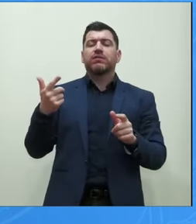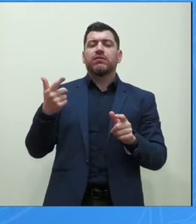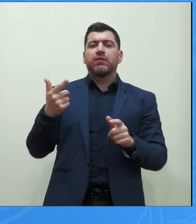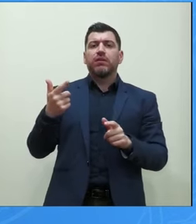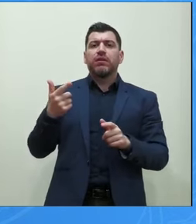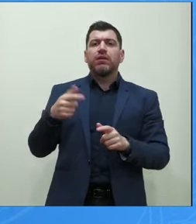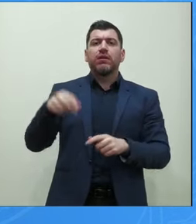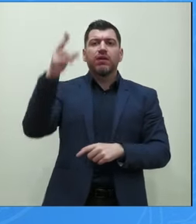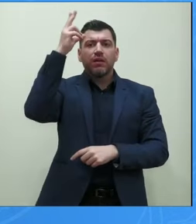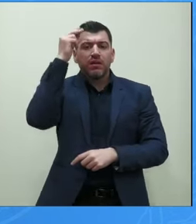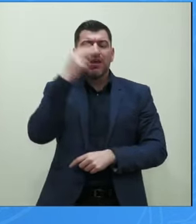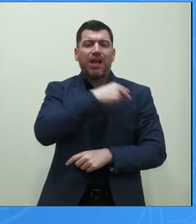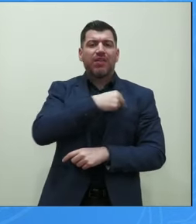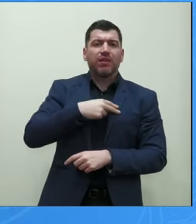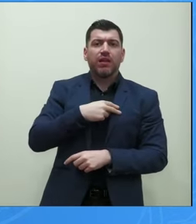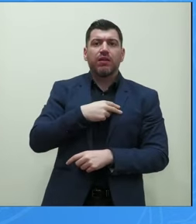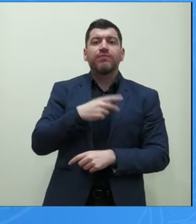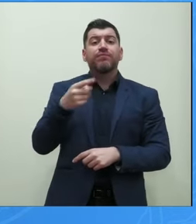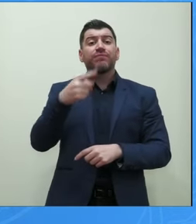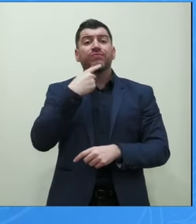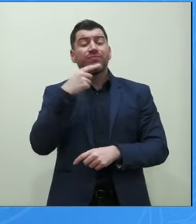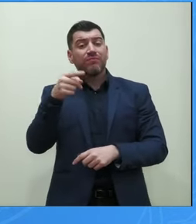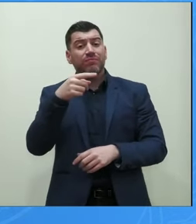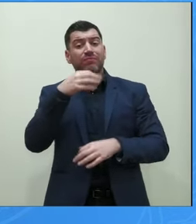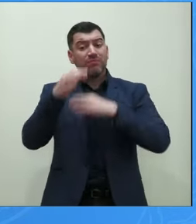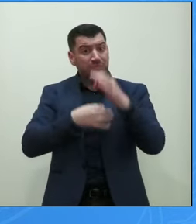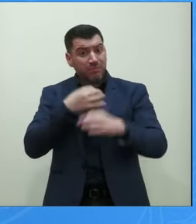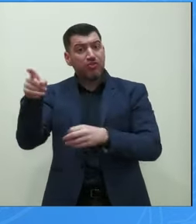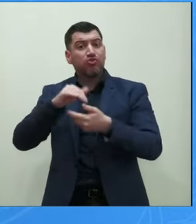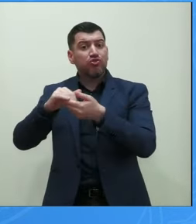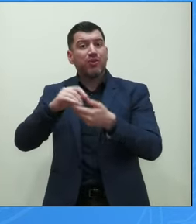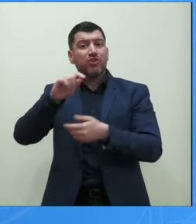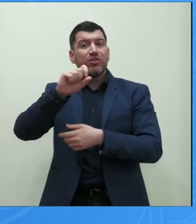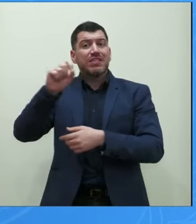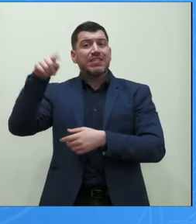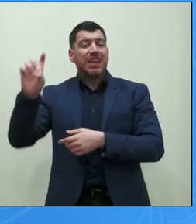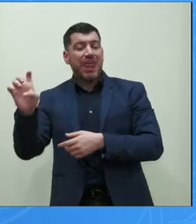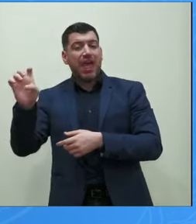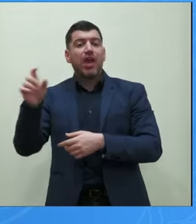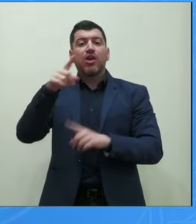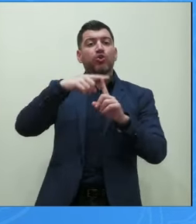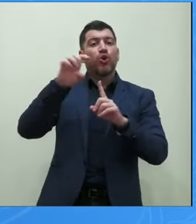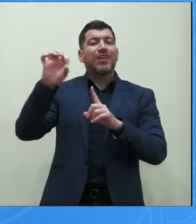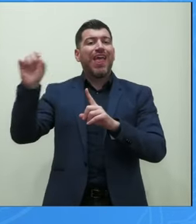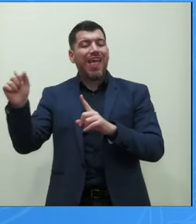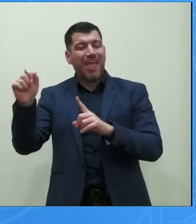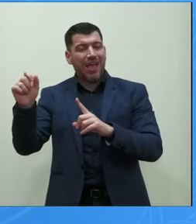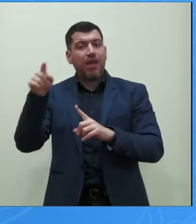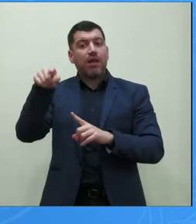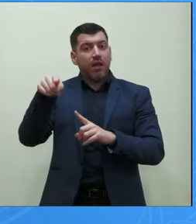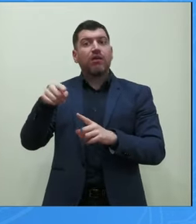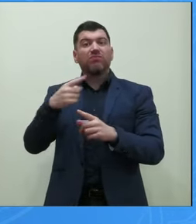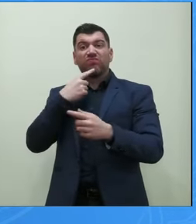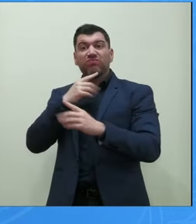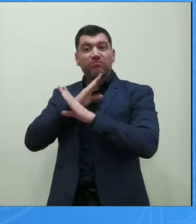πήρε θέση υποσδεπ εναντίωσης πήρε θέση το ΤΕΕ εναντίωσης δεν υπάρχει